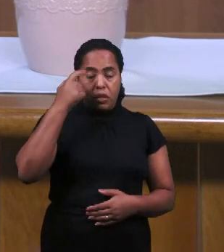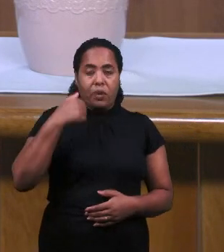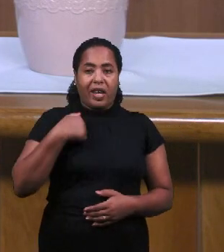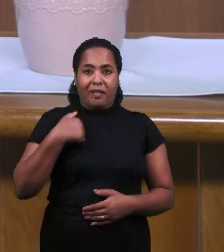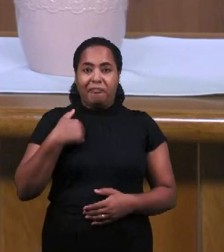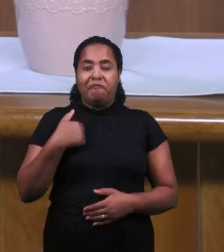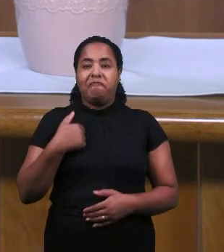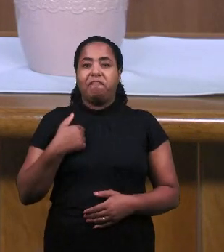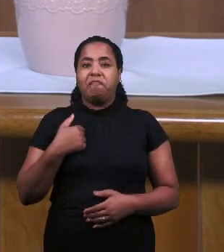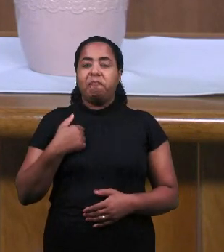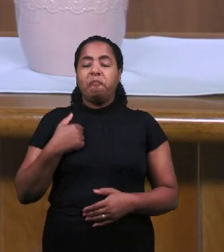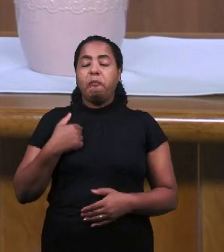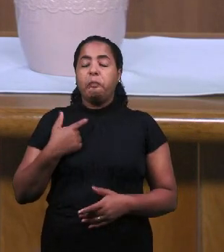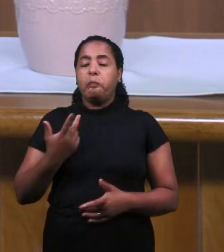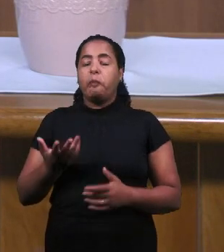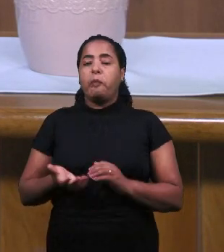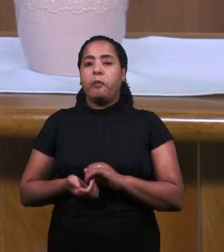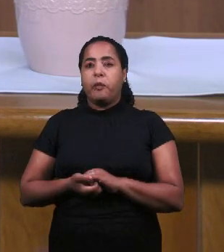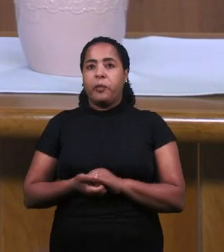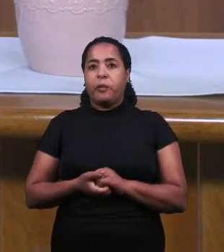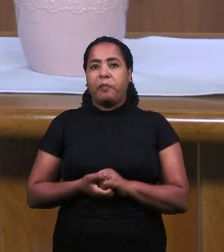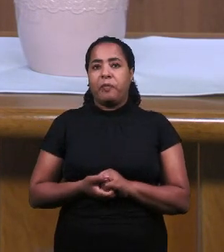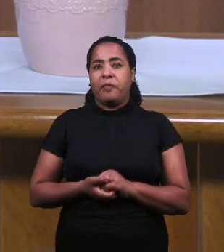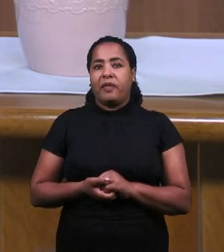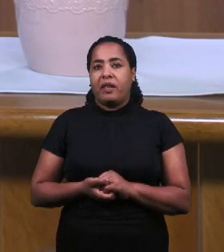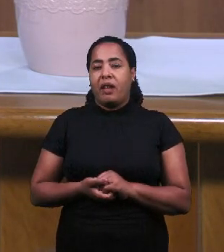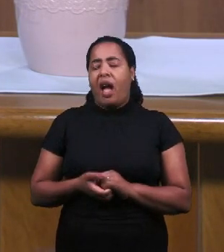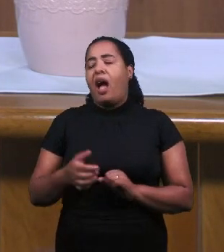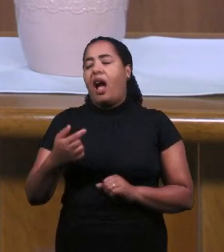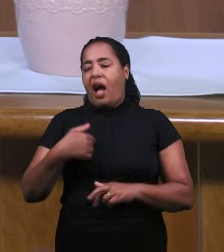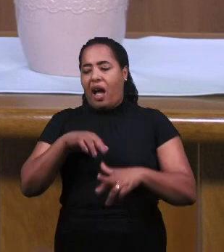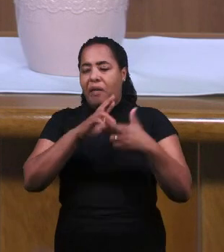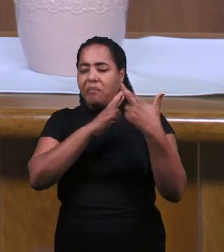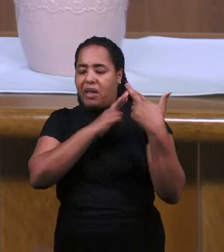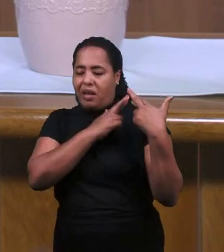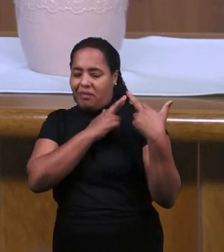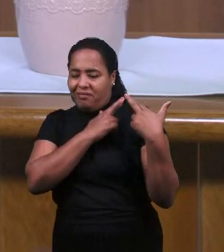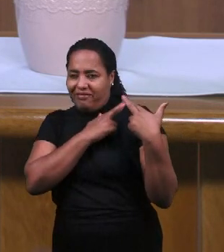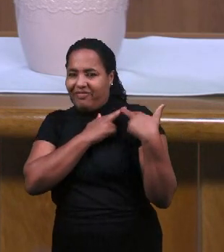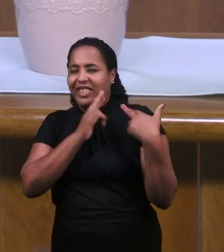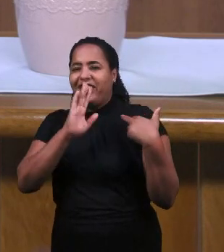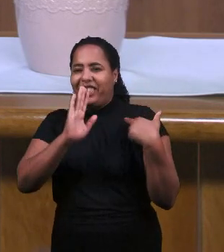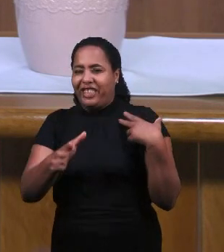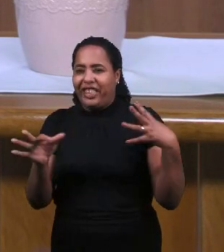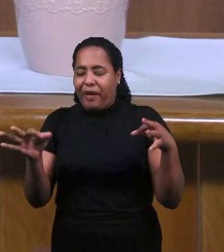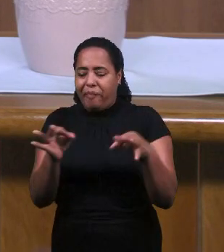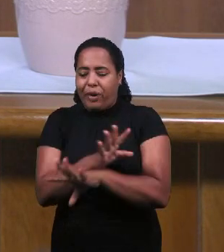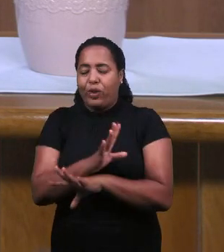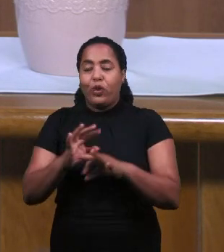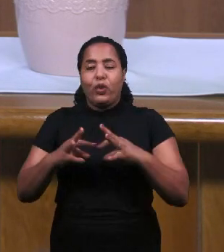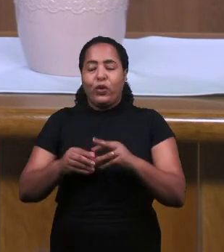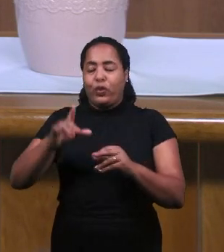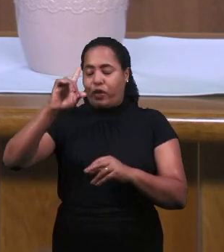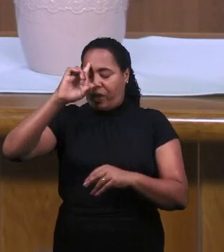Просил Смерти Себе Он Думал Что миссия Его Исполнена